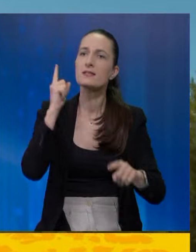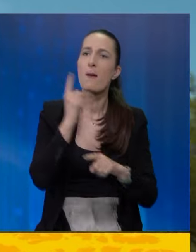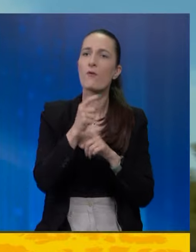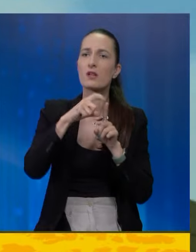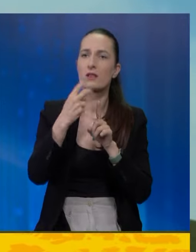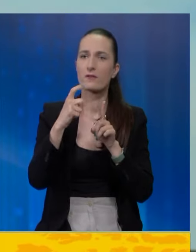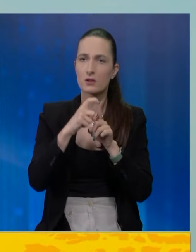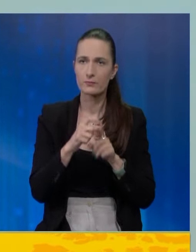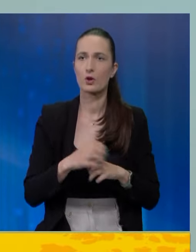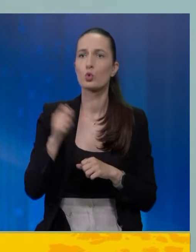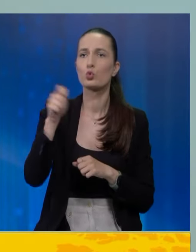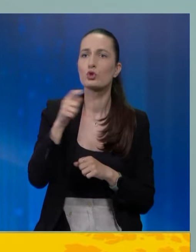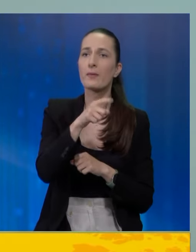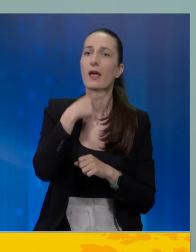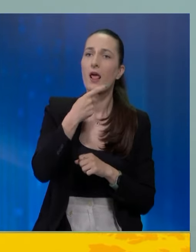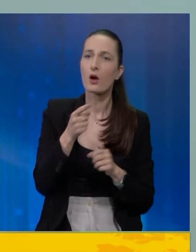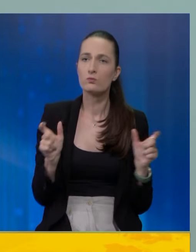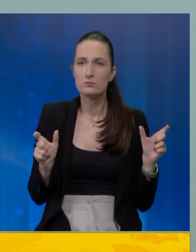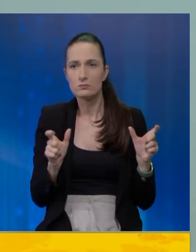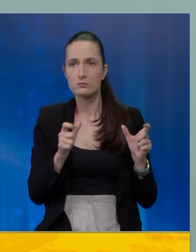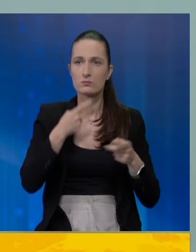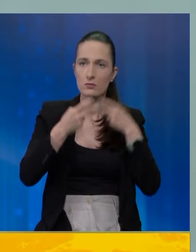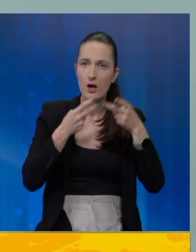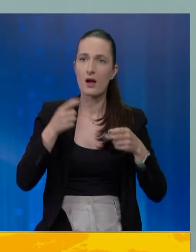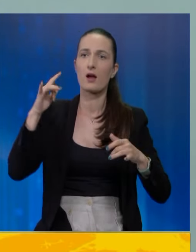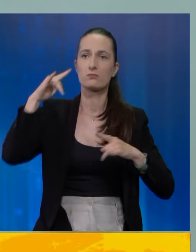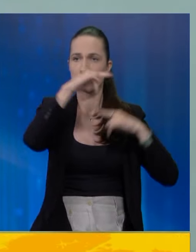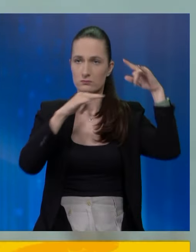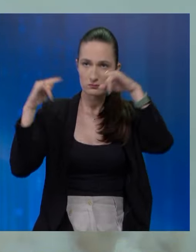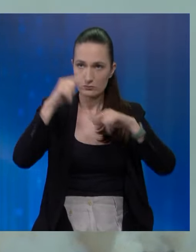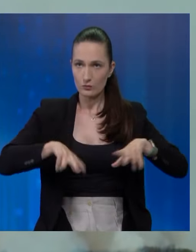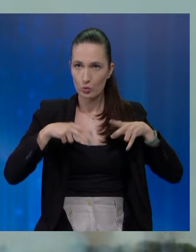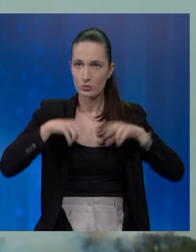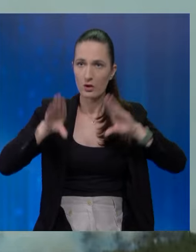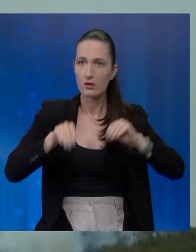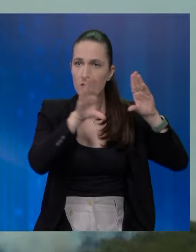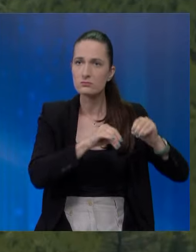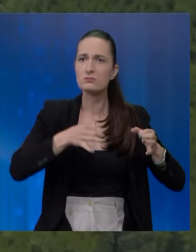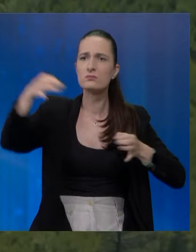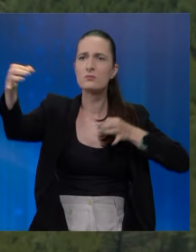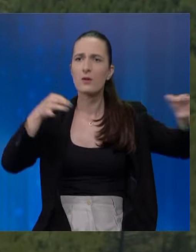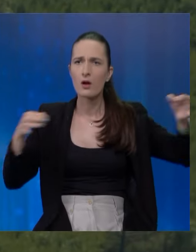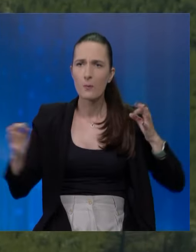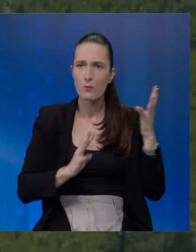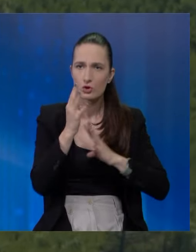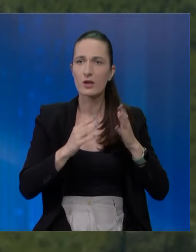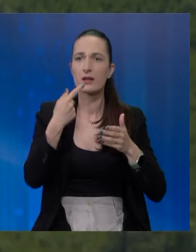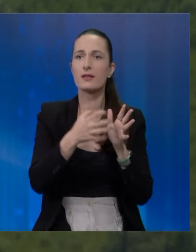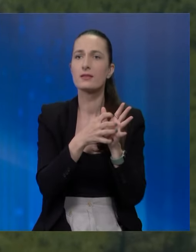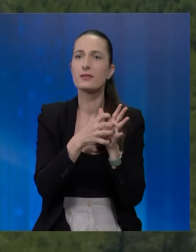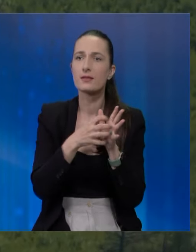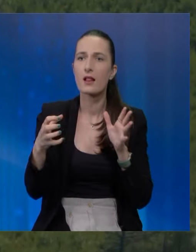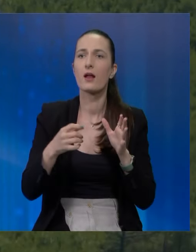brigade u Tučepima i dodali da drže rupove požarišta. Kanaderi su jutro zgasili na najudaljenijim područjima